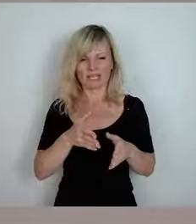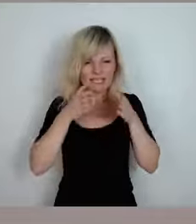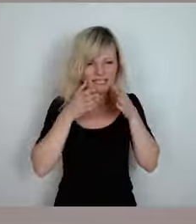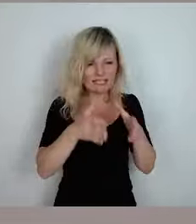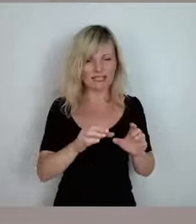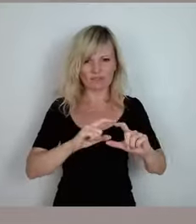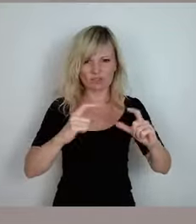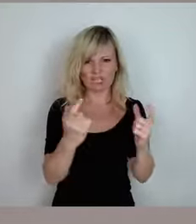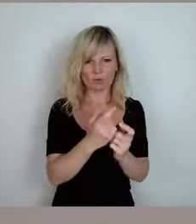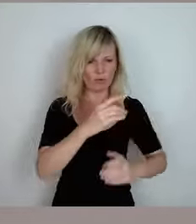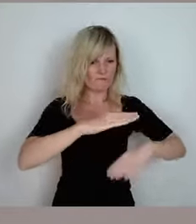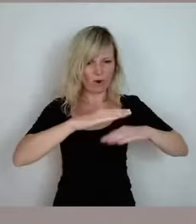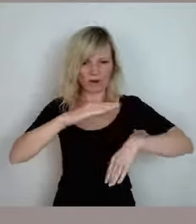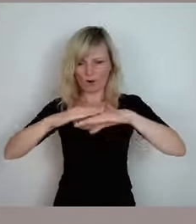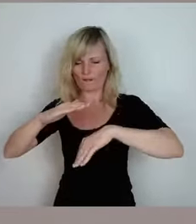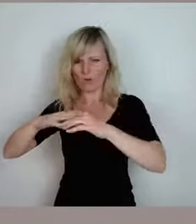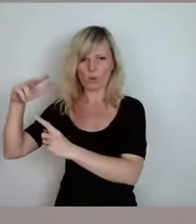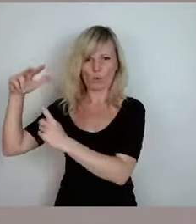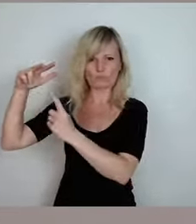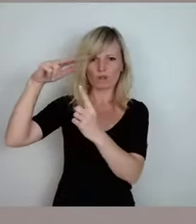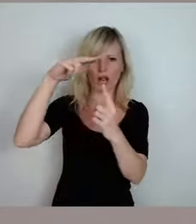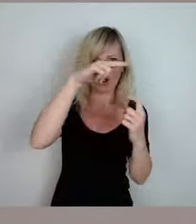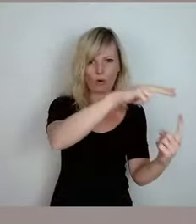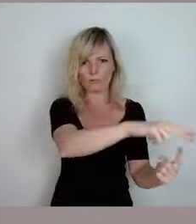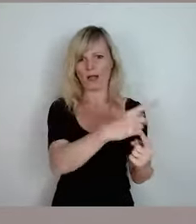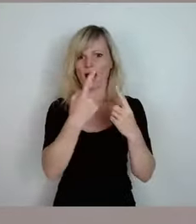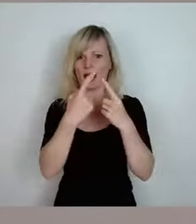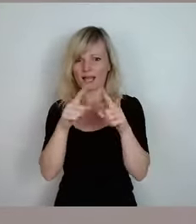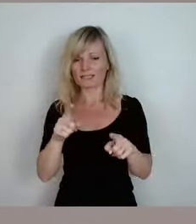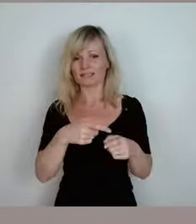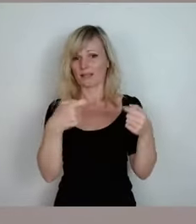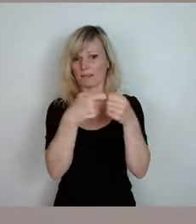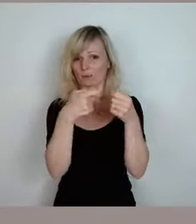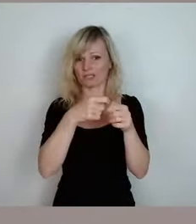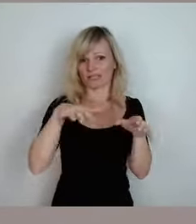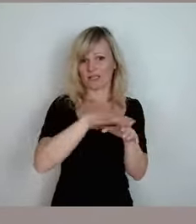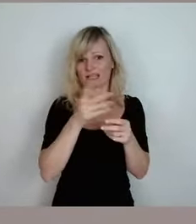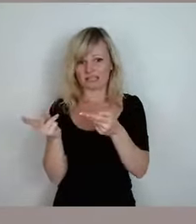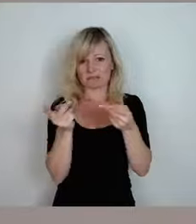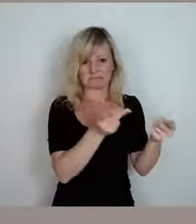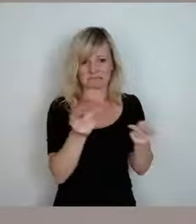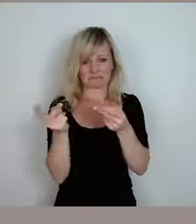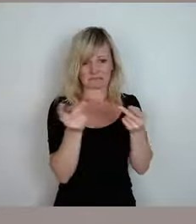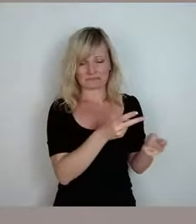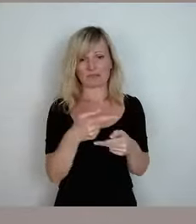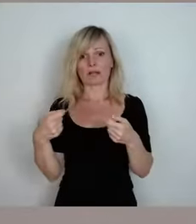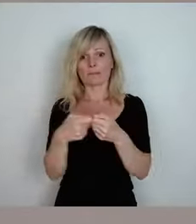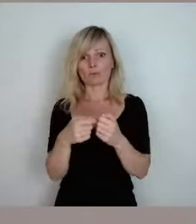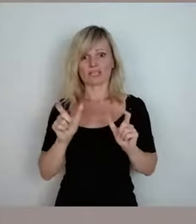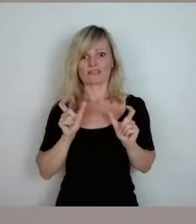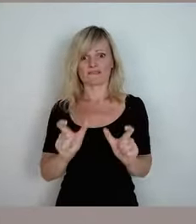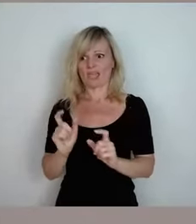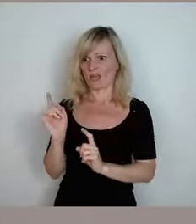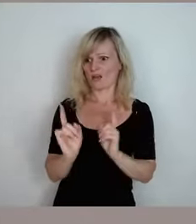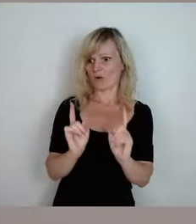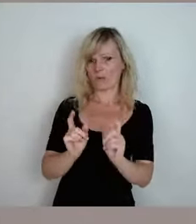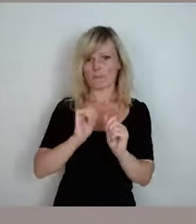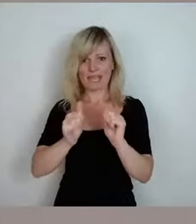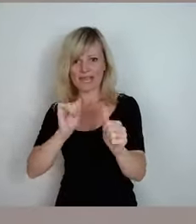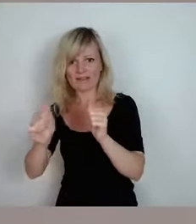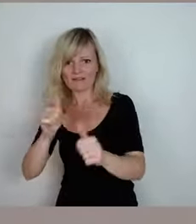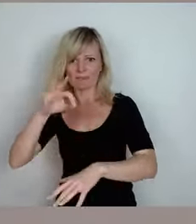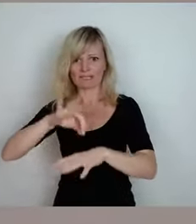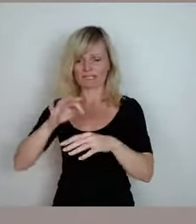waren, die Hubschrauber geflogen sind und die Leute in andere Bundesländer abtransportiert sind, die Bundeswehr gekommen ist und hier die medizinische Versorgung gesichert,